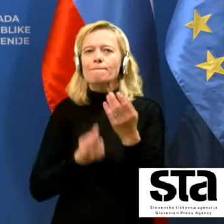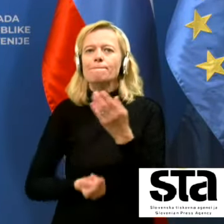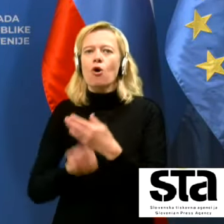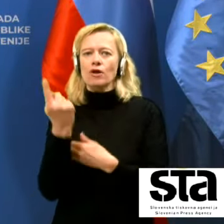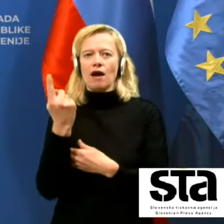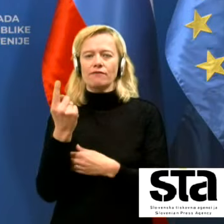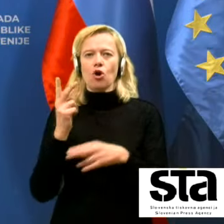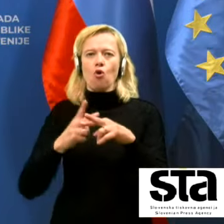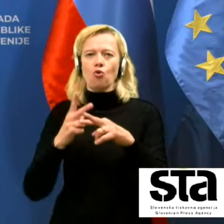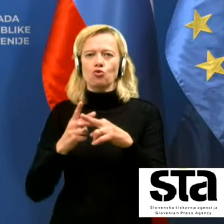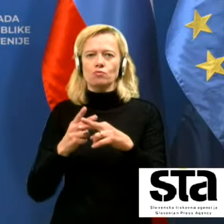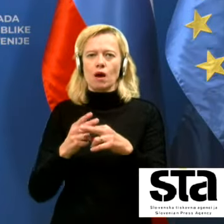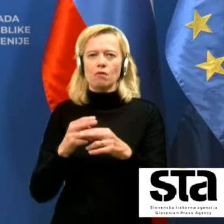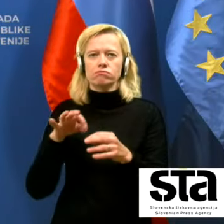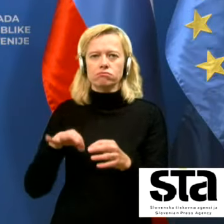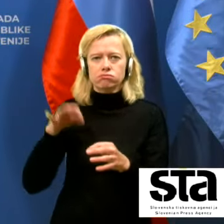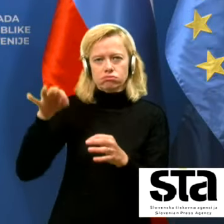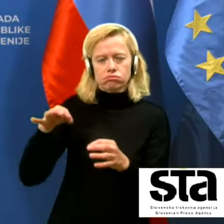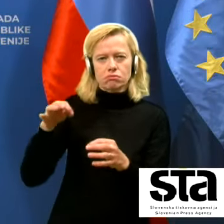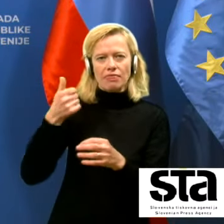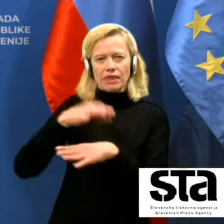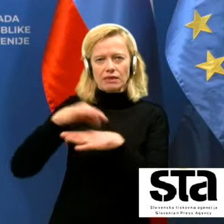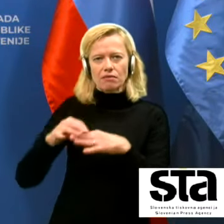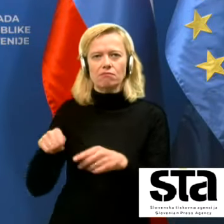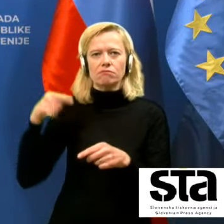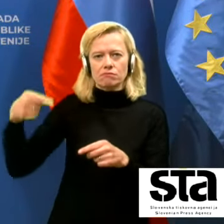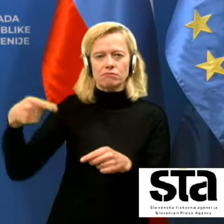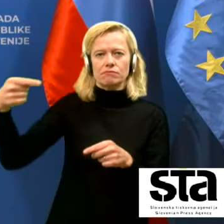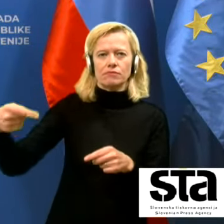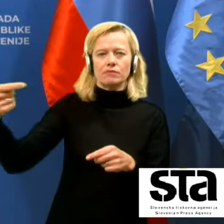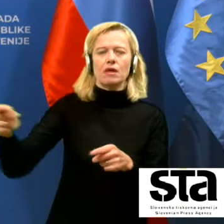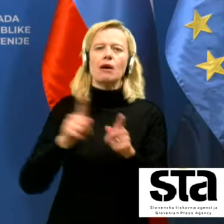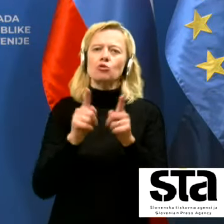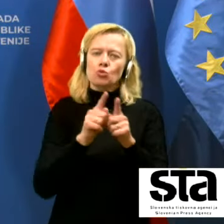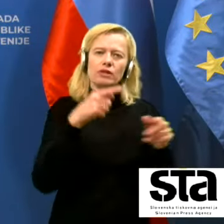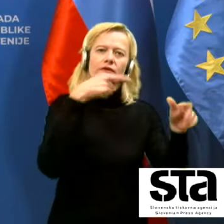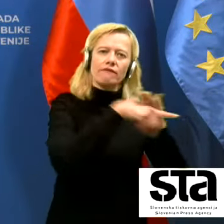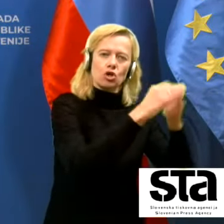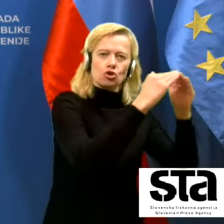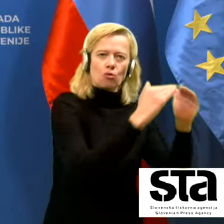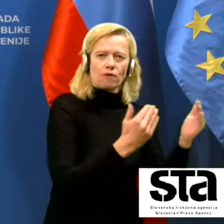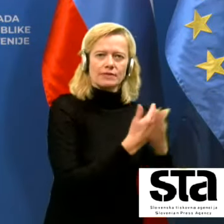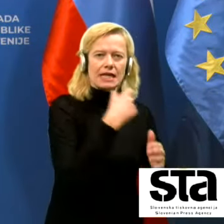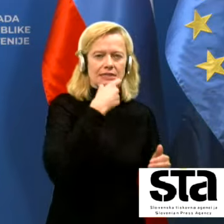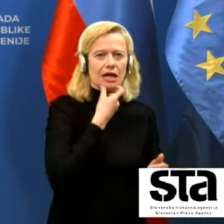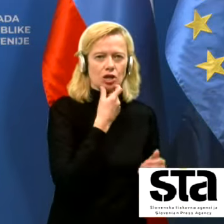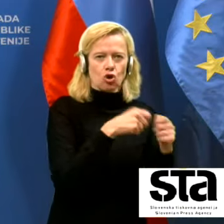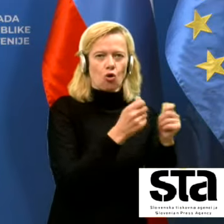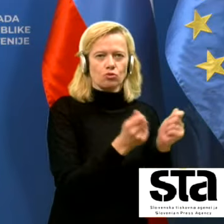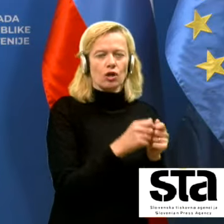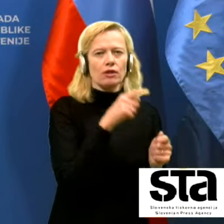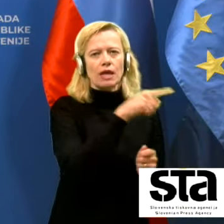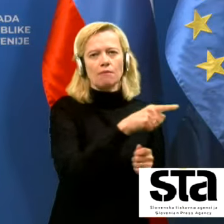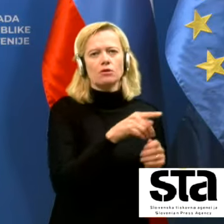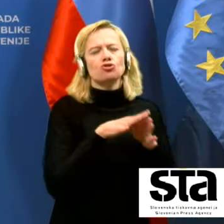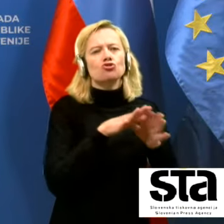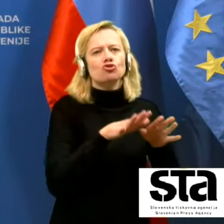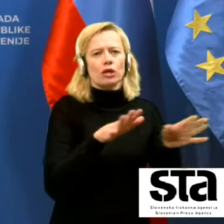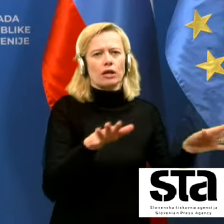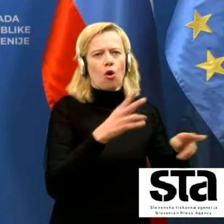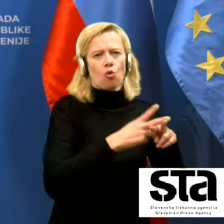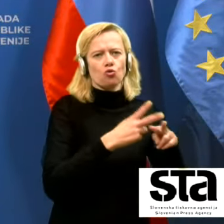in tudi v svede domove za starejše občane, kjer je širjenje okužbe tudi intenzivno in